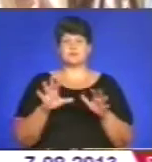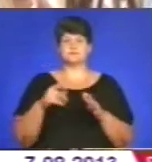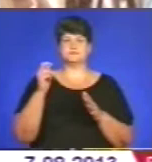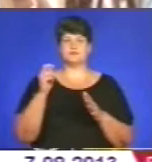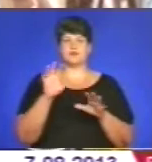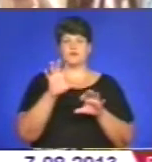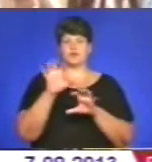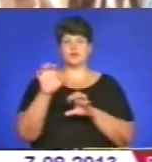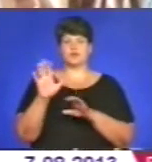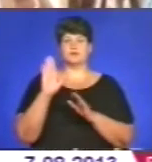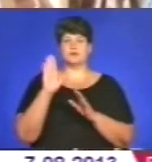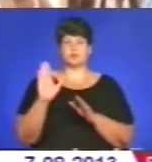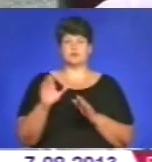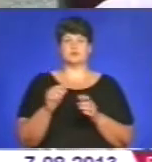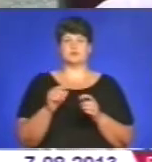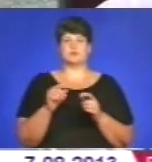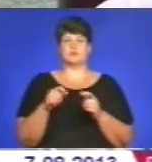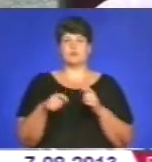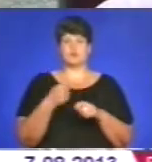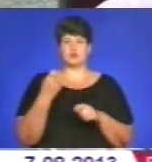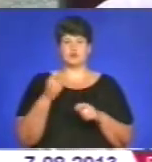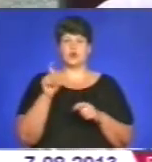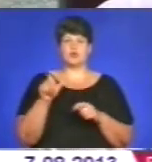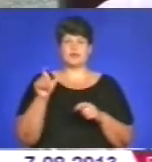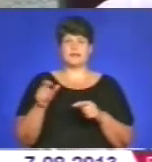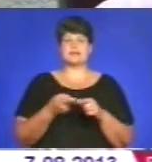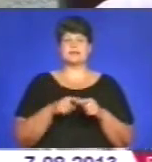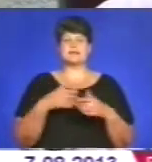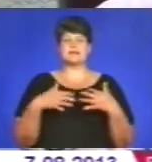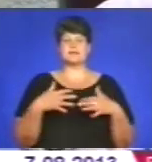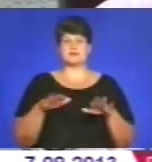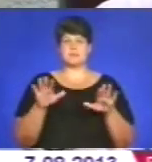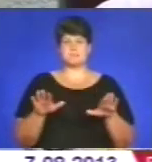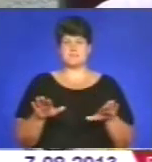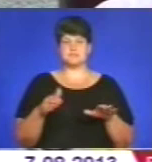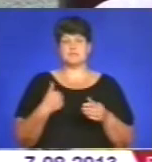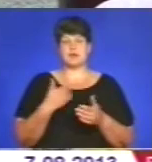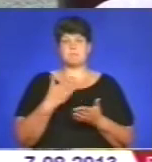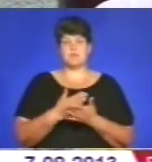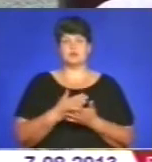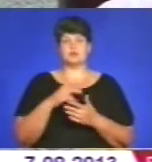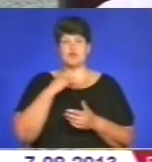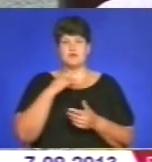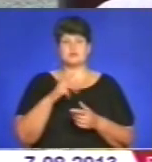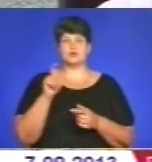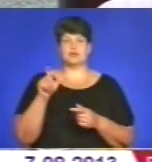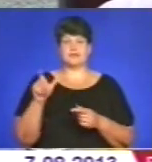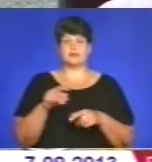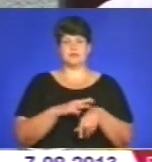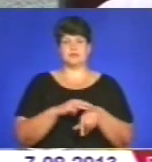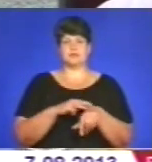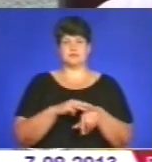фотографуватимуть правопорушення. Бо людина – це є слабке місце. Я маю на увазі людина, співробітник міліції,